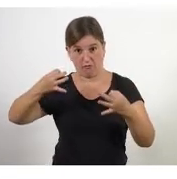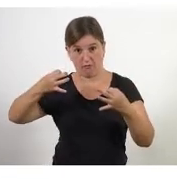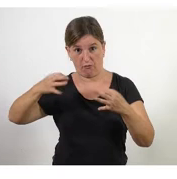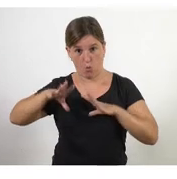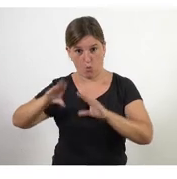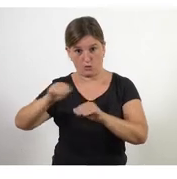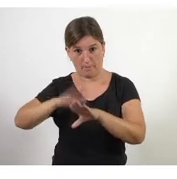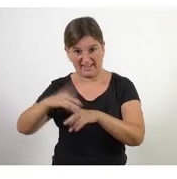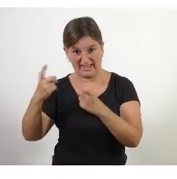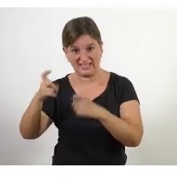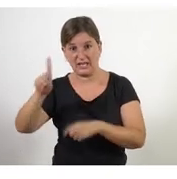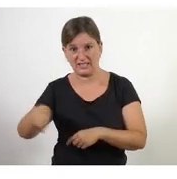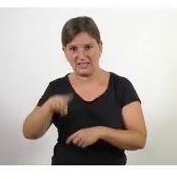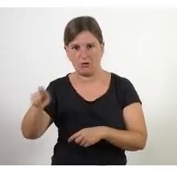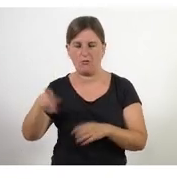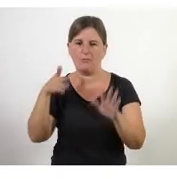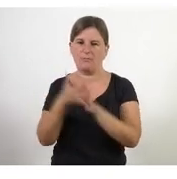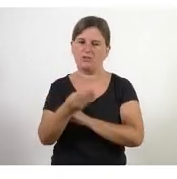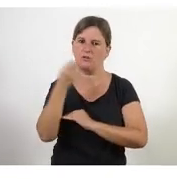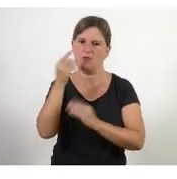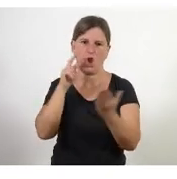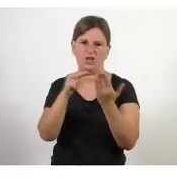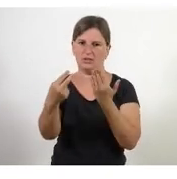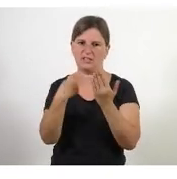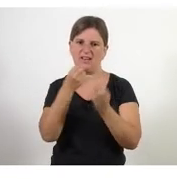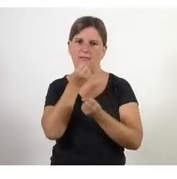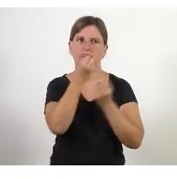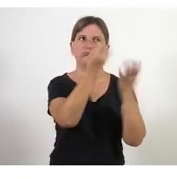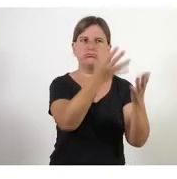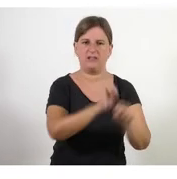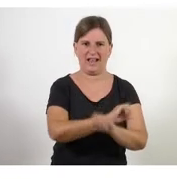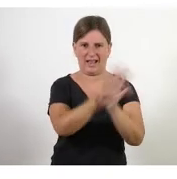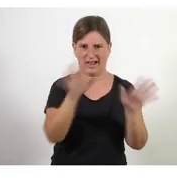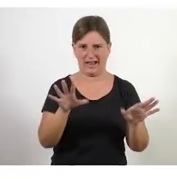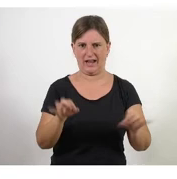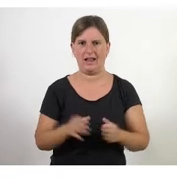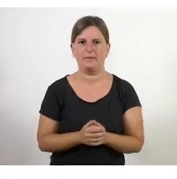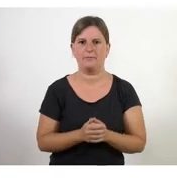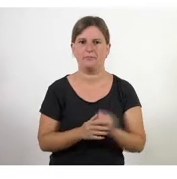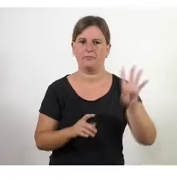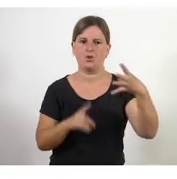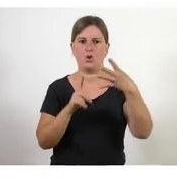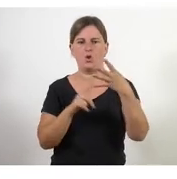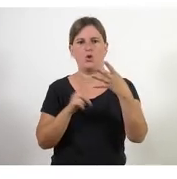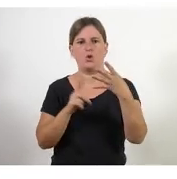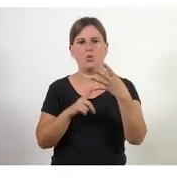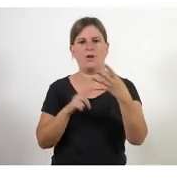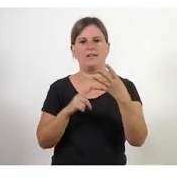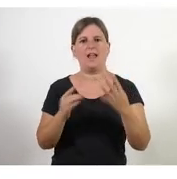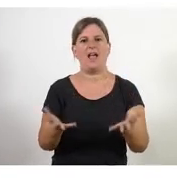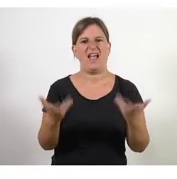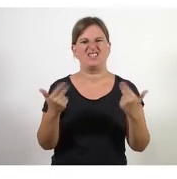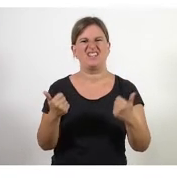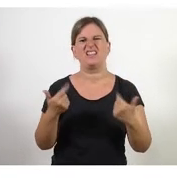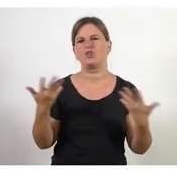tant si li dones aquesta claretat ho ajudaràs principi ja el número 4 agilitat número